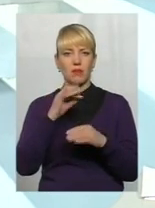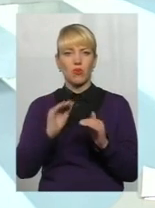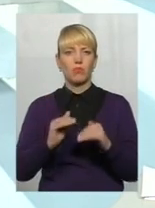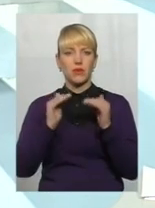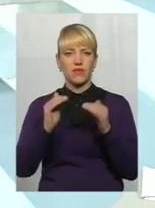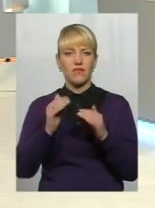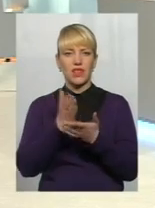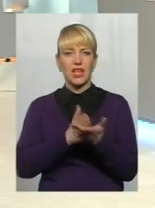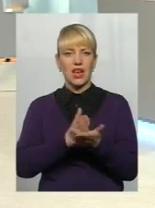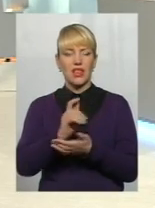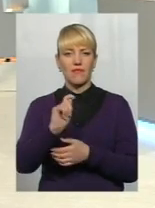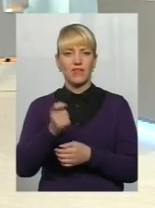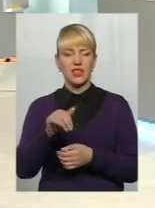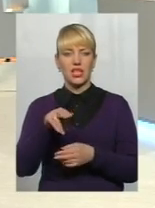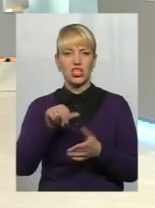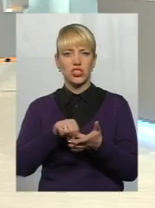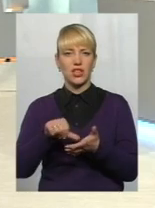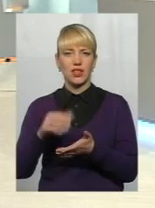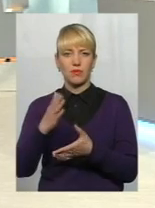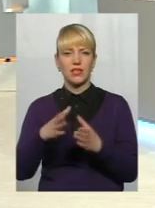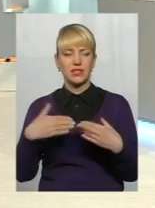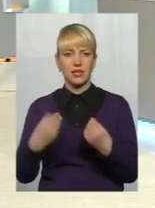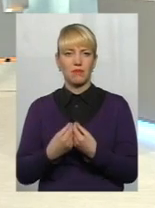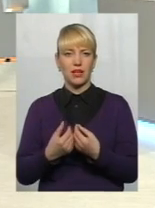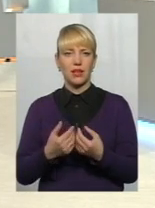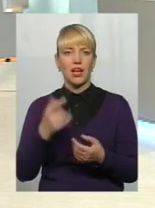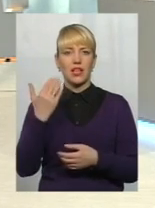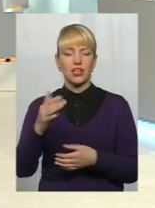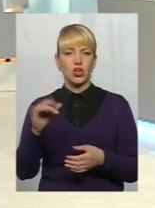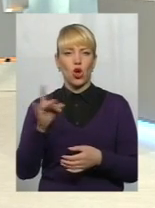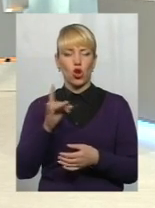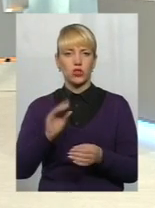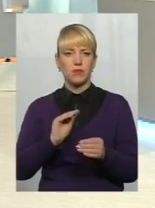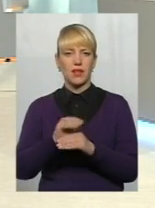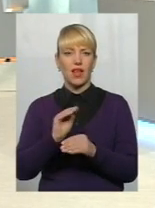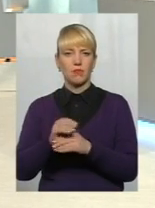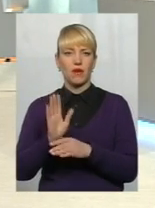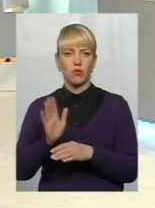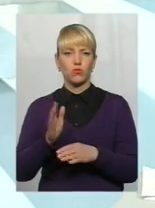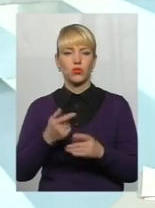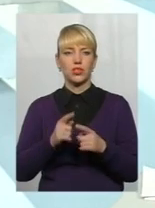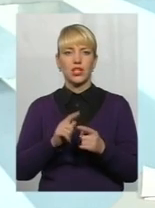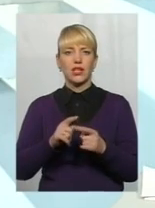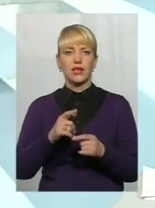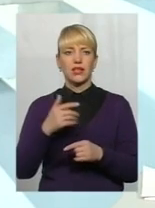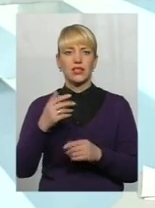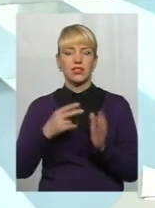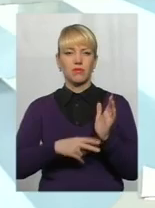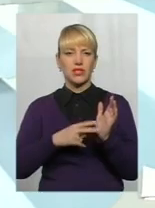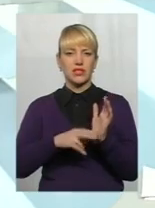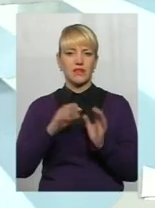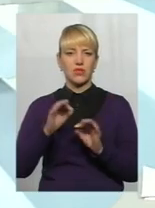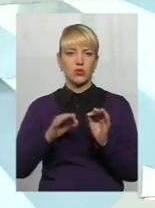ветеранам війни та членам їх сімей. Їх розміри надбавок встановлять від 10 до 50%